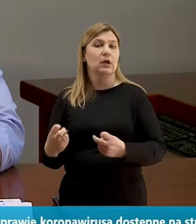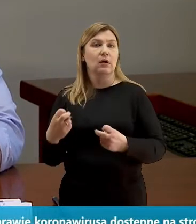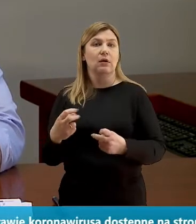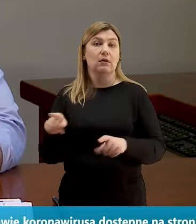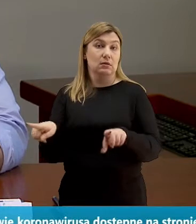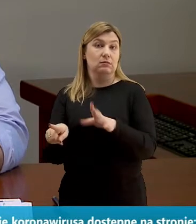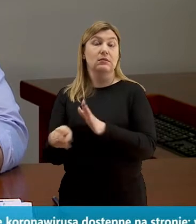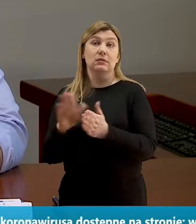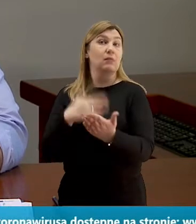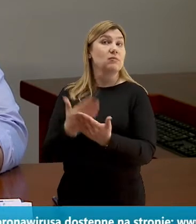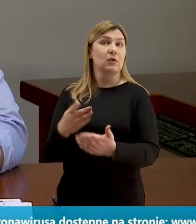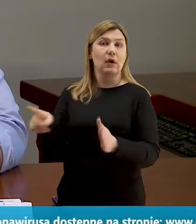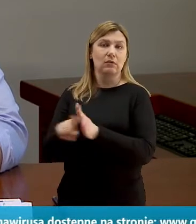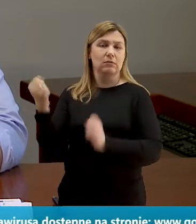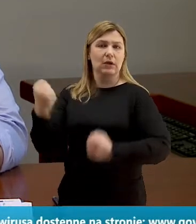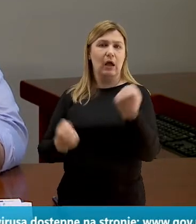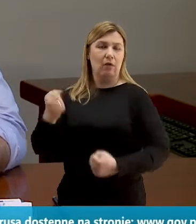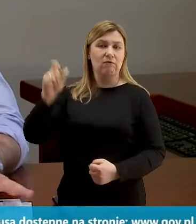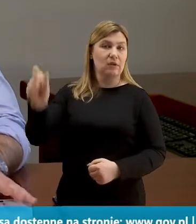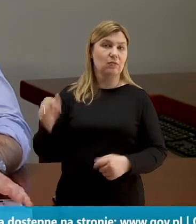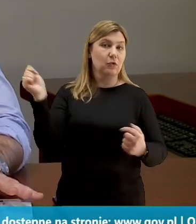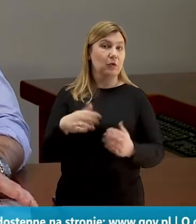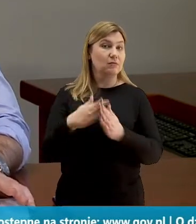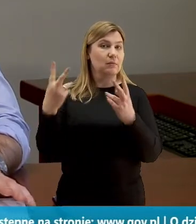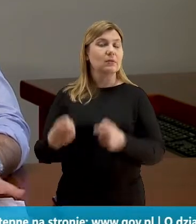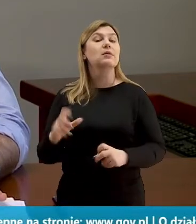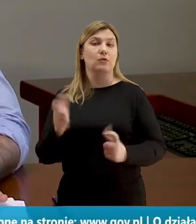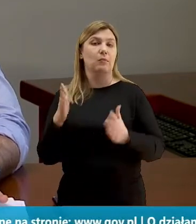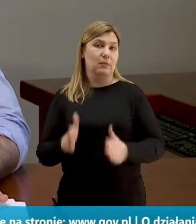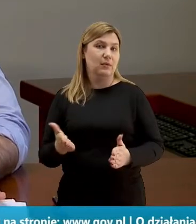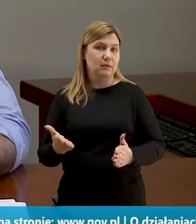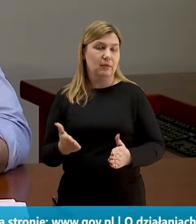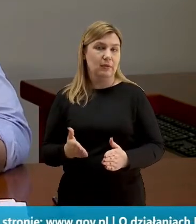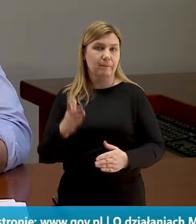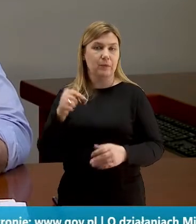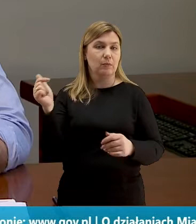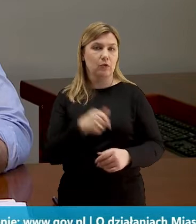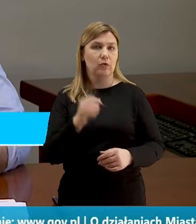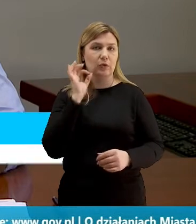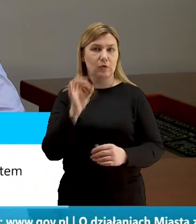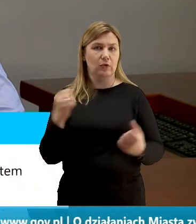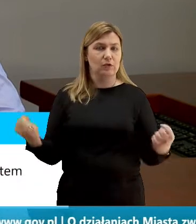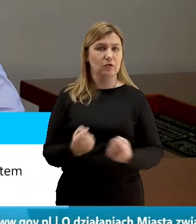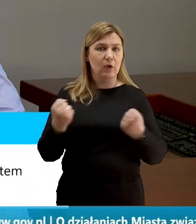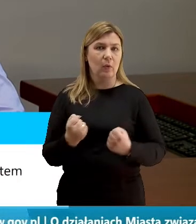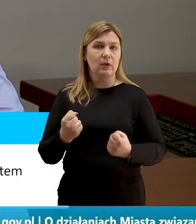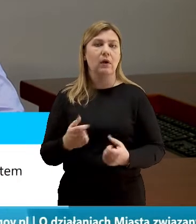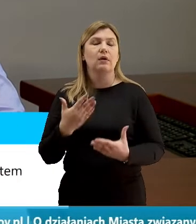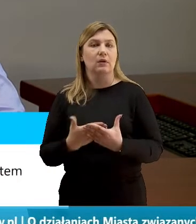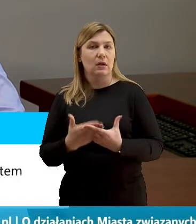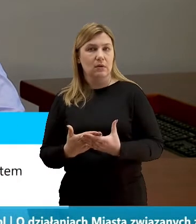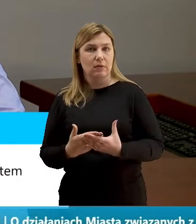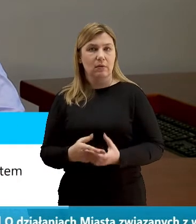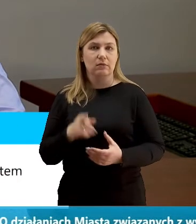kierowców autobusu, więc musimy tutaj działać w sposób jak najbardziej racjonalny. I dlatego takie, a nie